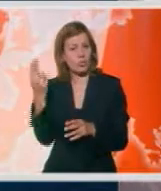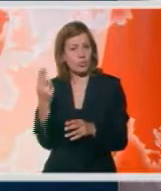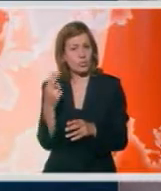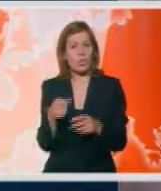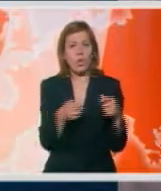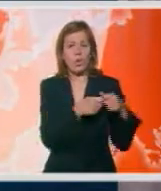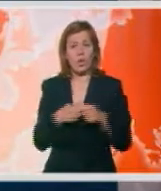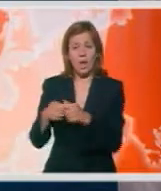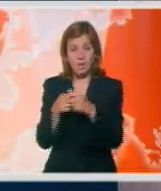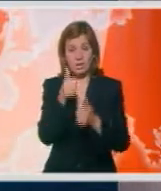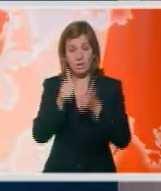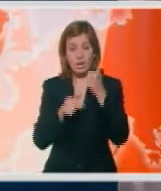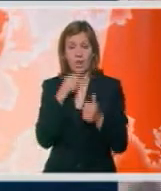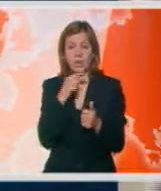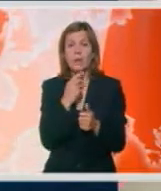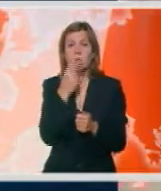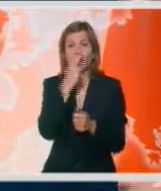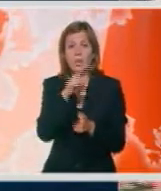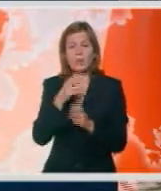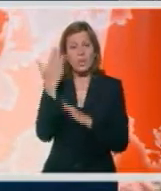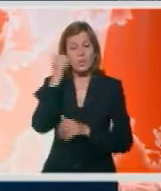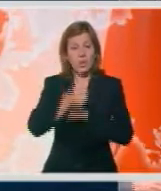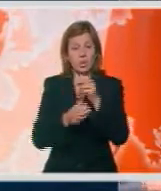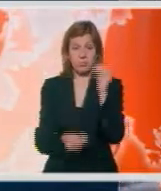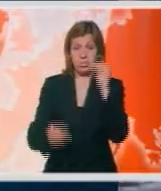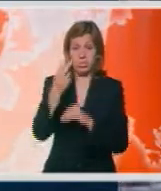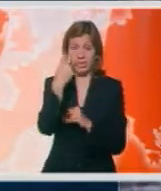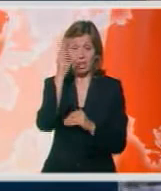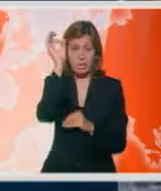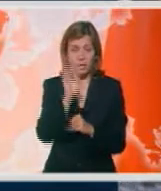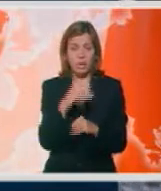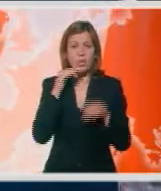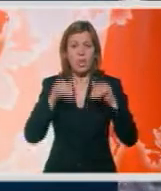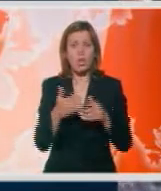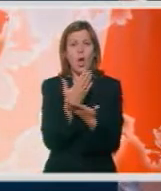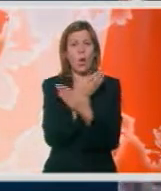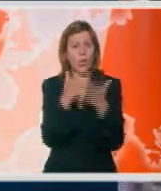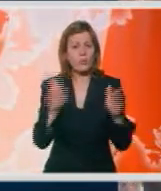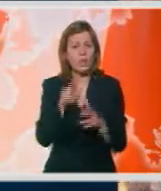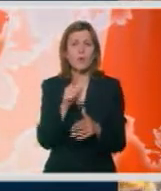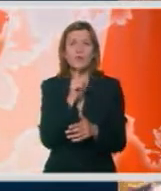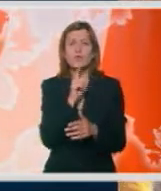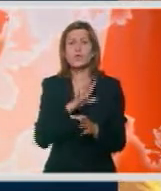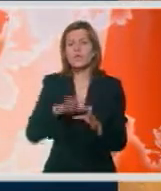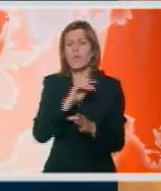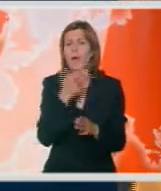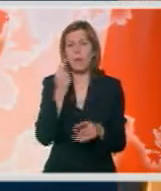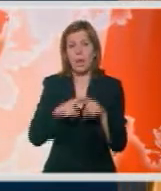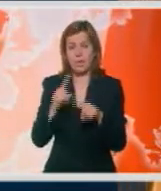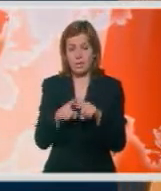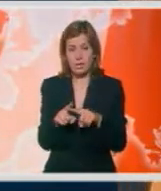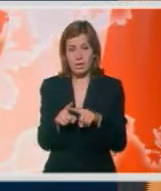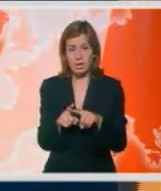Organizatori turnira kažu da se posjeta prošle godine povećala za 20%. Igra je potpuno otvorena i mogu da učestvuju svi, bez razlike.